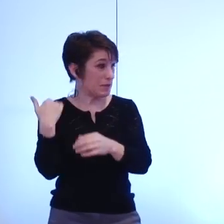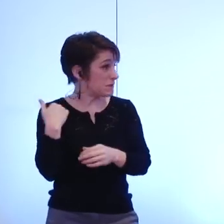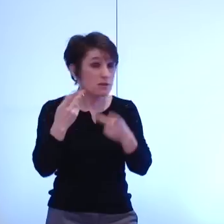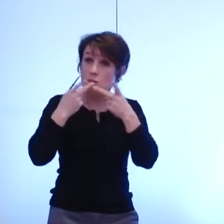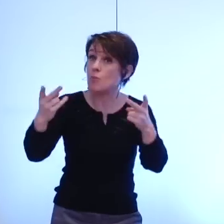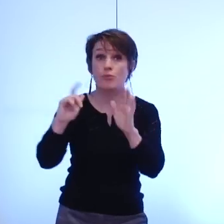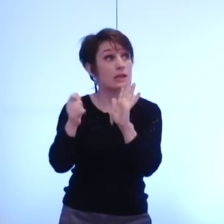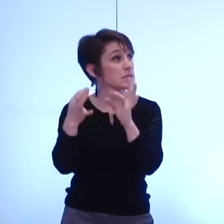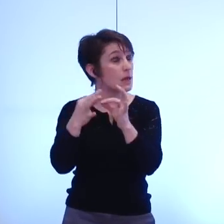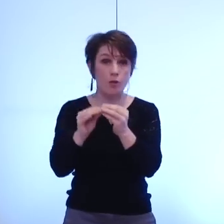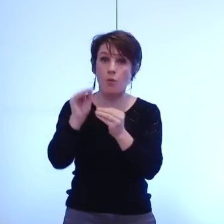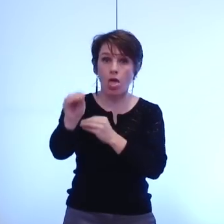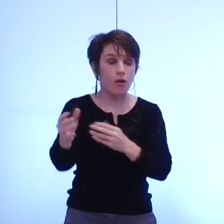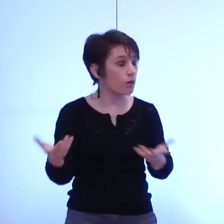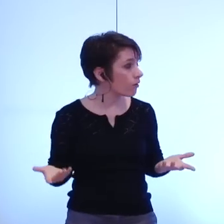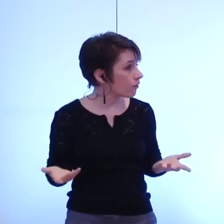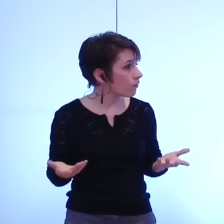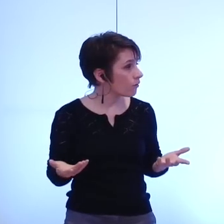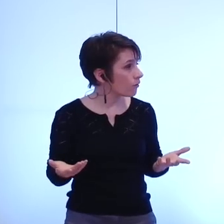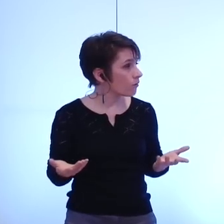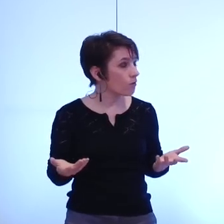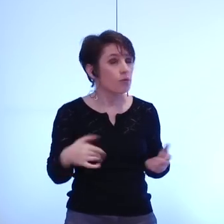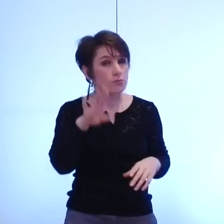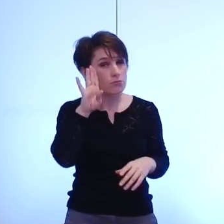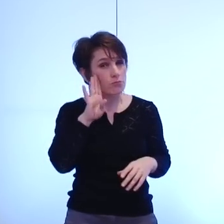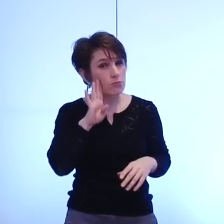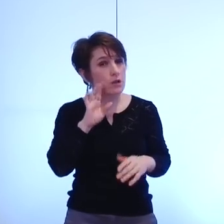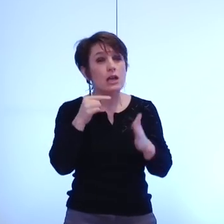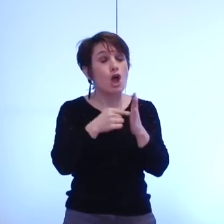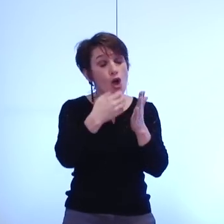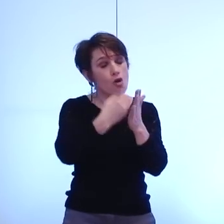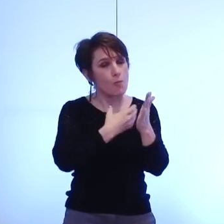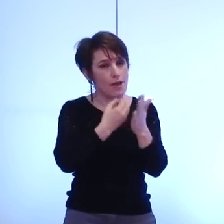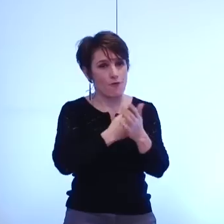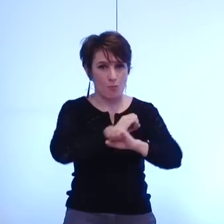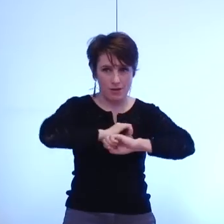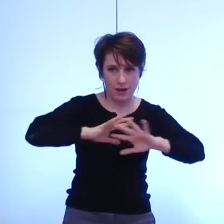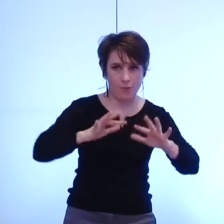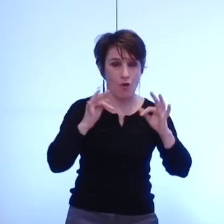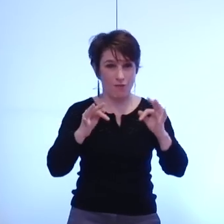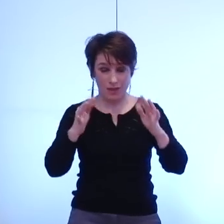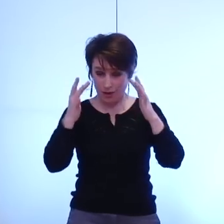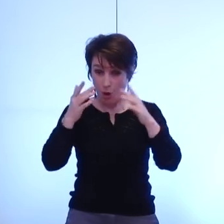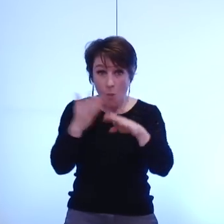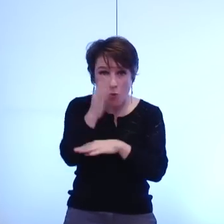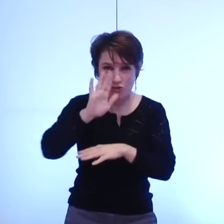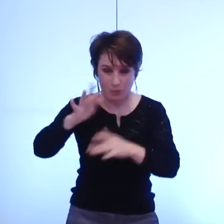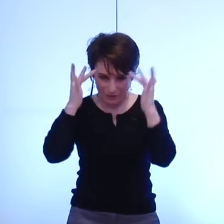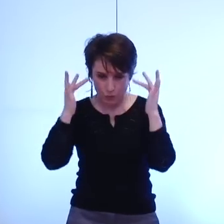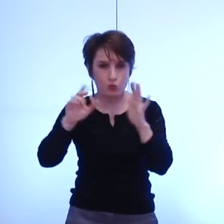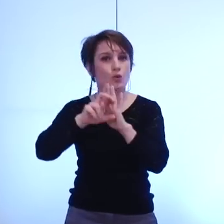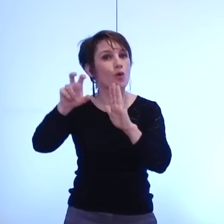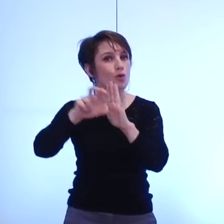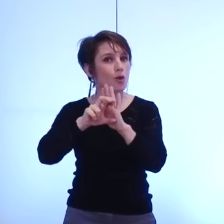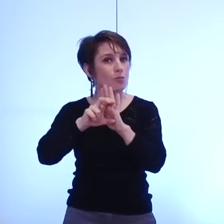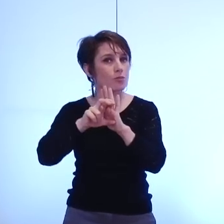? Quand oserez-vous afficher clairement le périmètre contraint dans lequel vous enfermez la culture à Grenoble sans que chacun